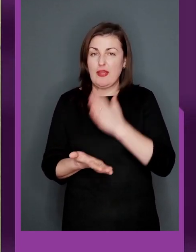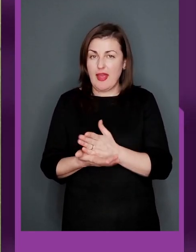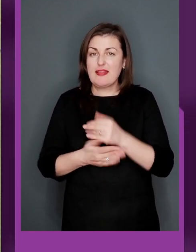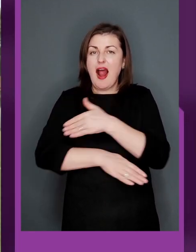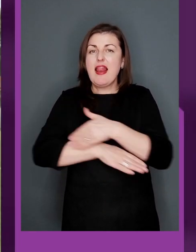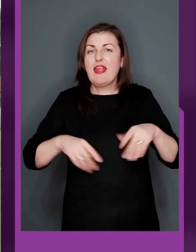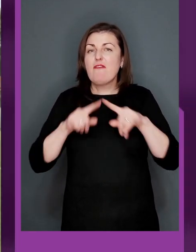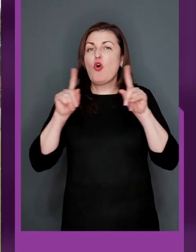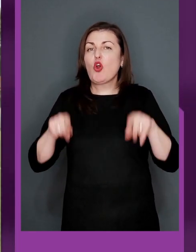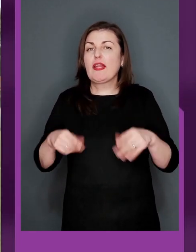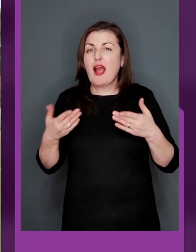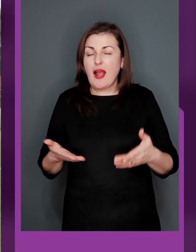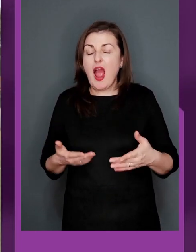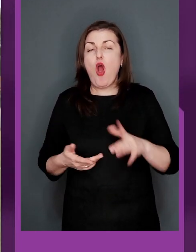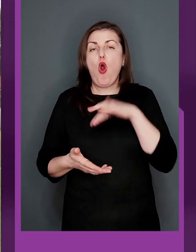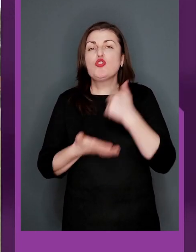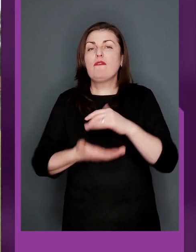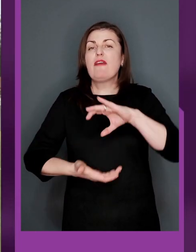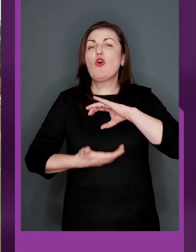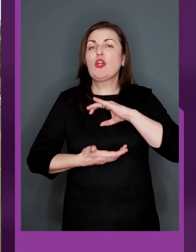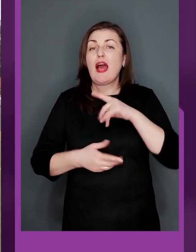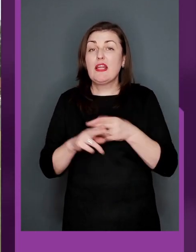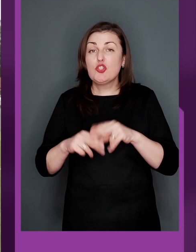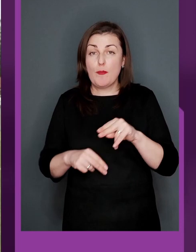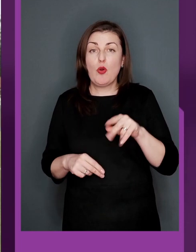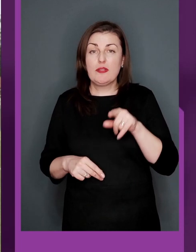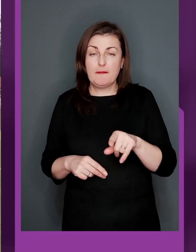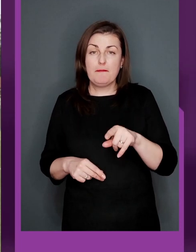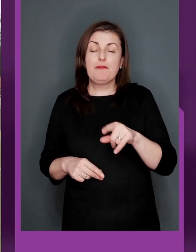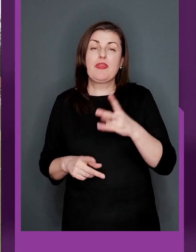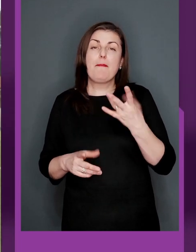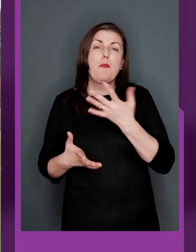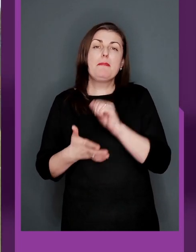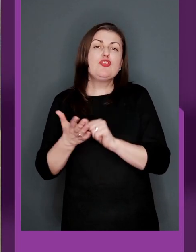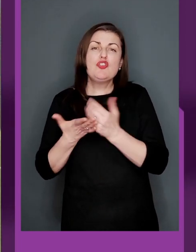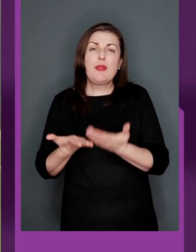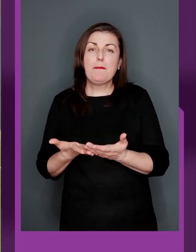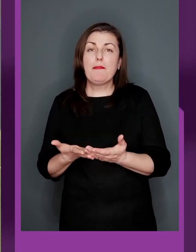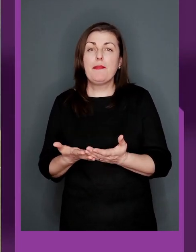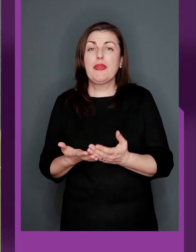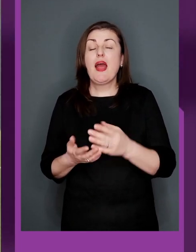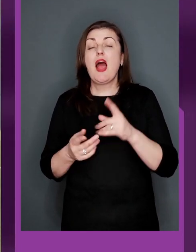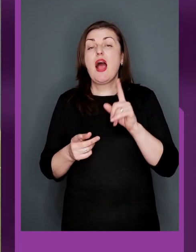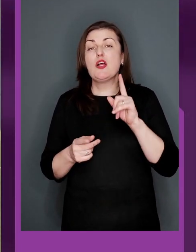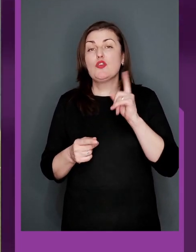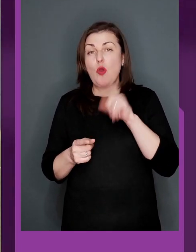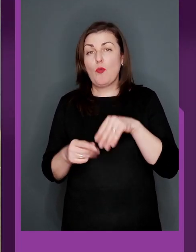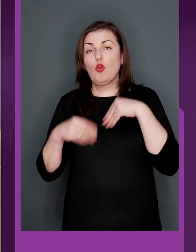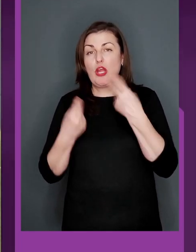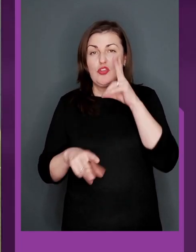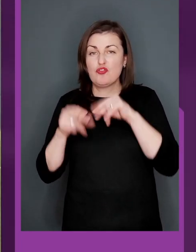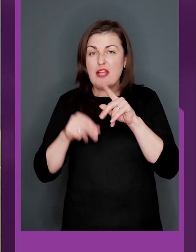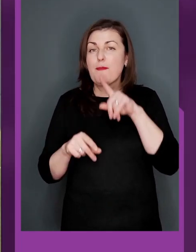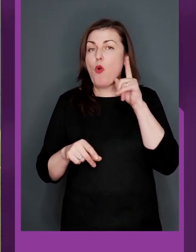на лінії воротаря. Основний воротар на цьому чемпіонат не поїхав по об'єктивним причинам. Тому